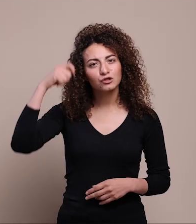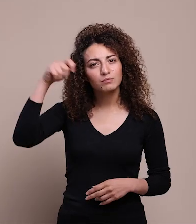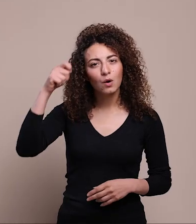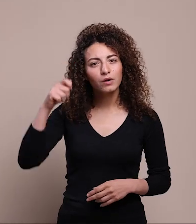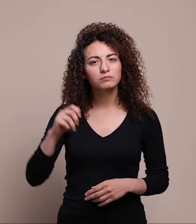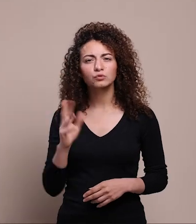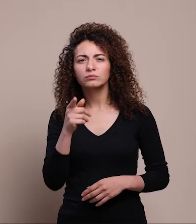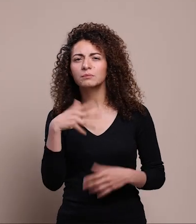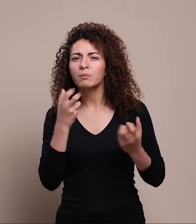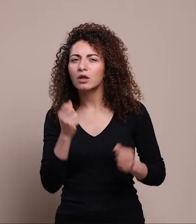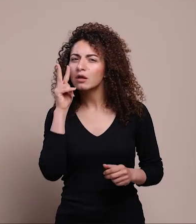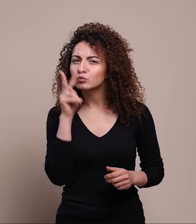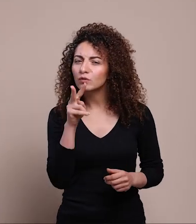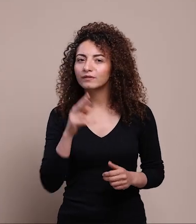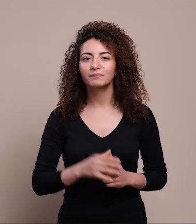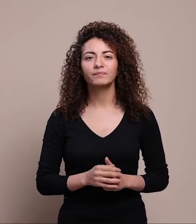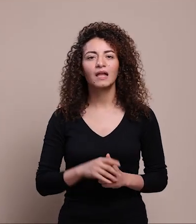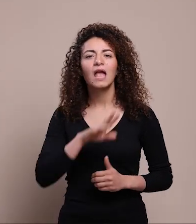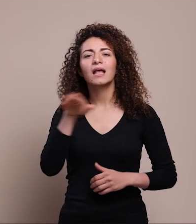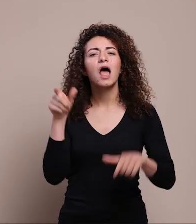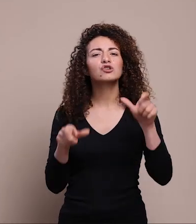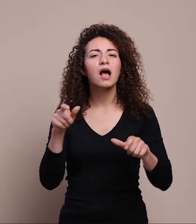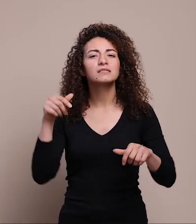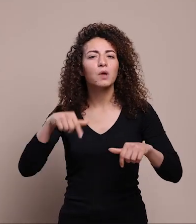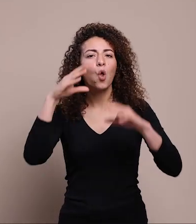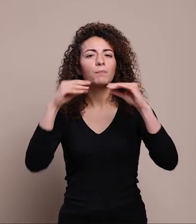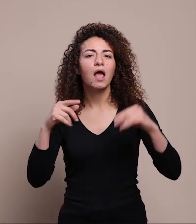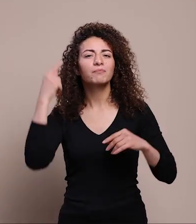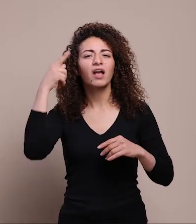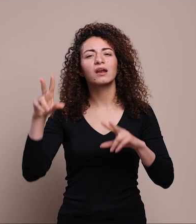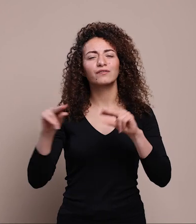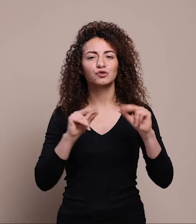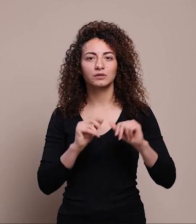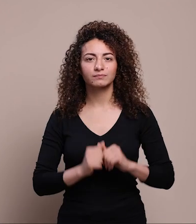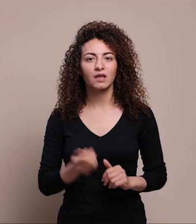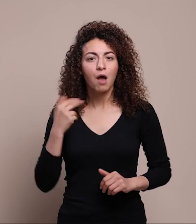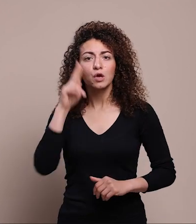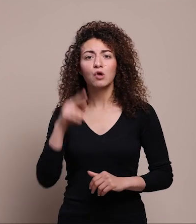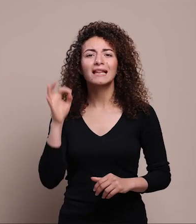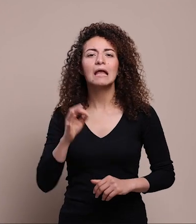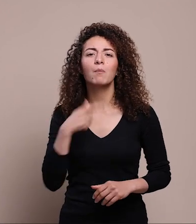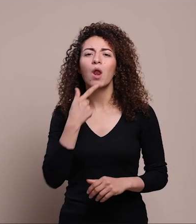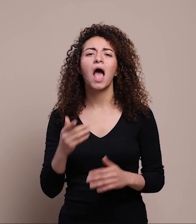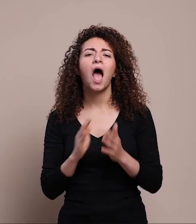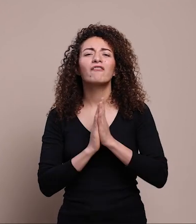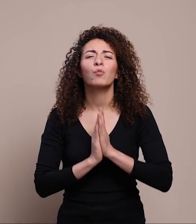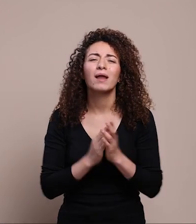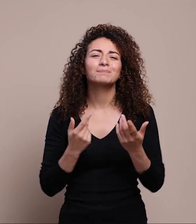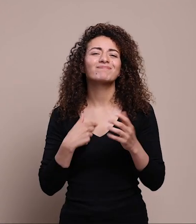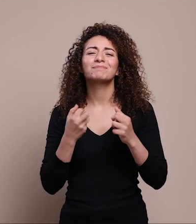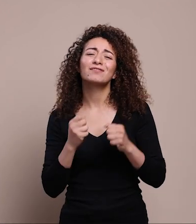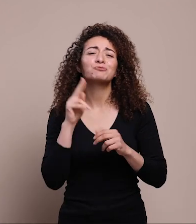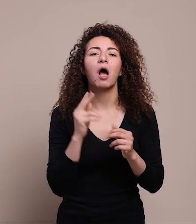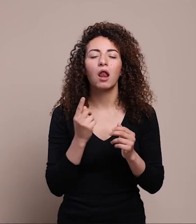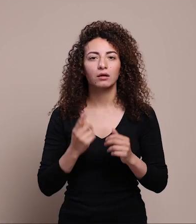لايف نحن؟ شو مفاونسي مش إشعة؟ بساً كل العالم هيكي بفكره الخصوصي في لبنان قبل السؤال في 600 سوري و 600